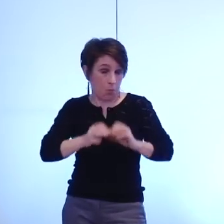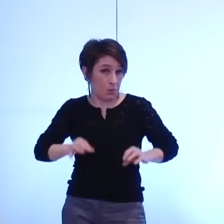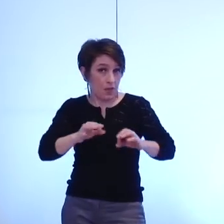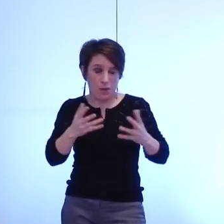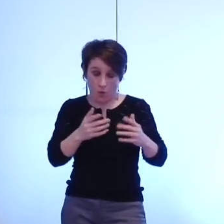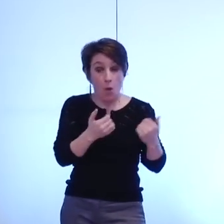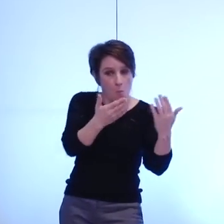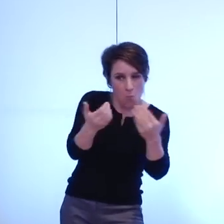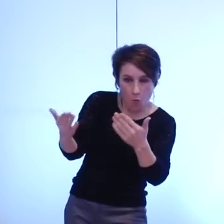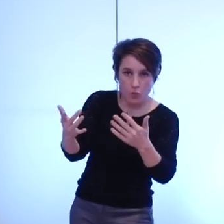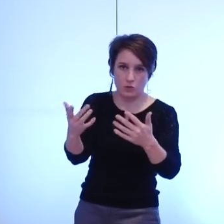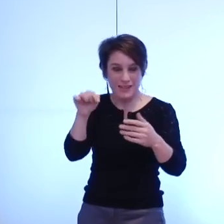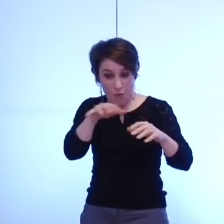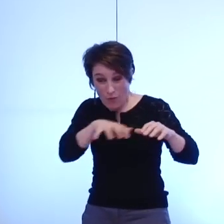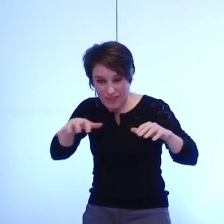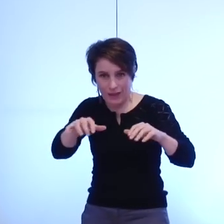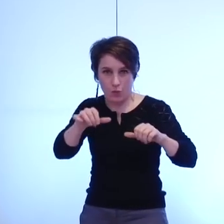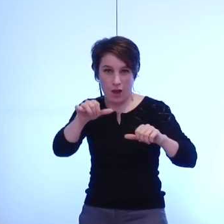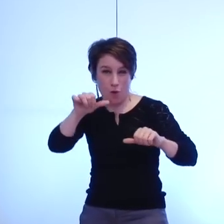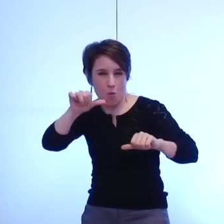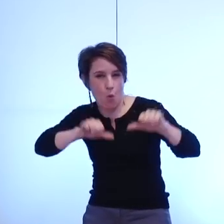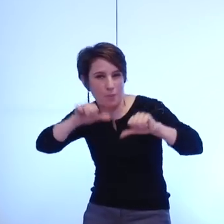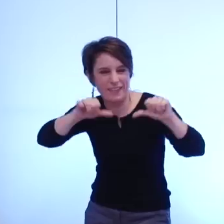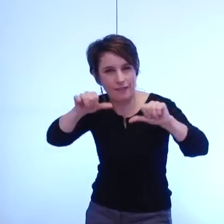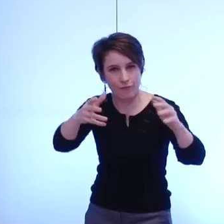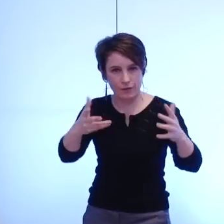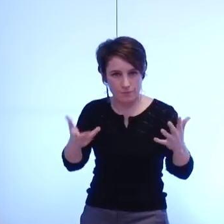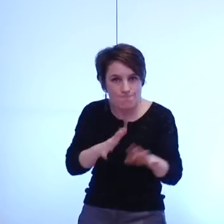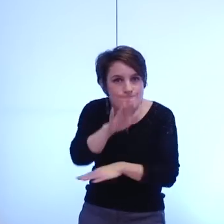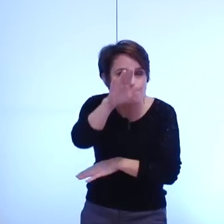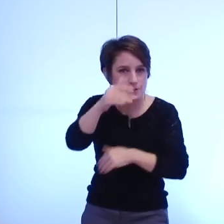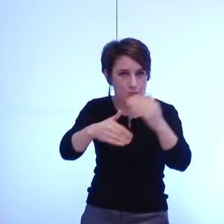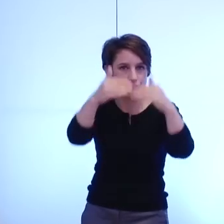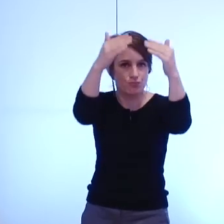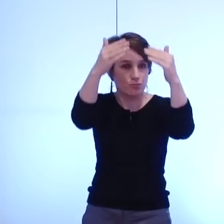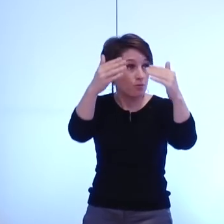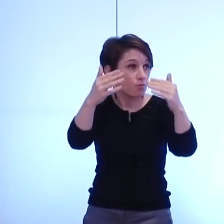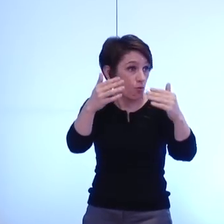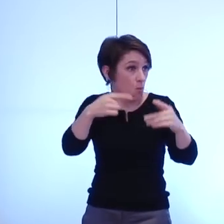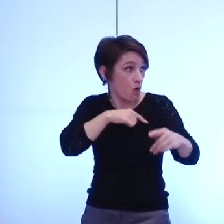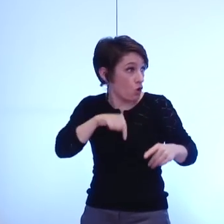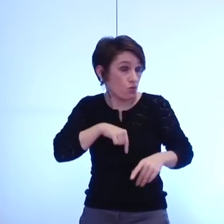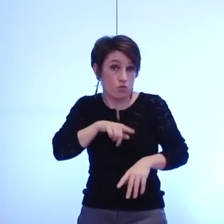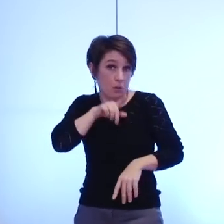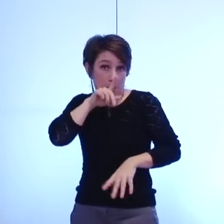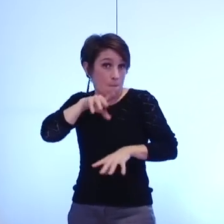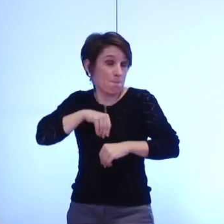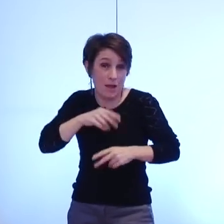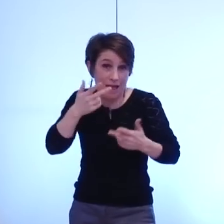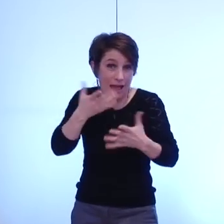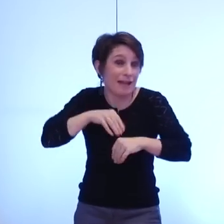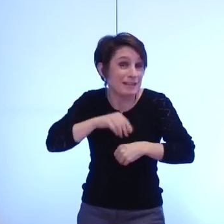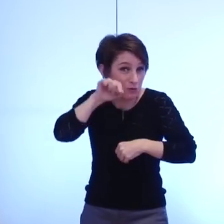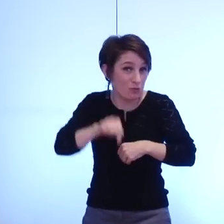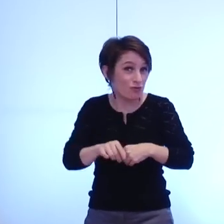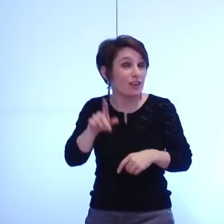compétitivité de nos territoires urbains dans un concert que nous le voulions ou pas la concurrence européenne et